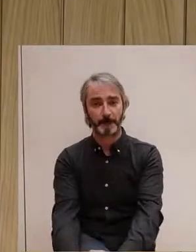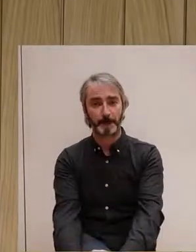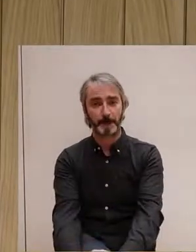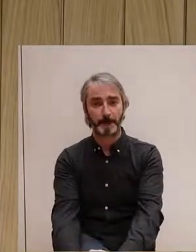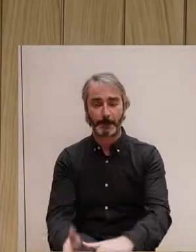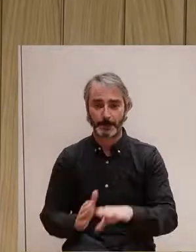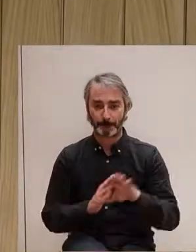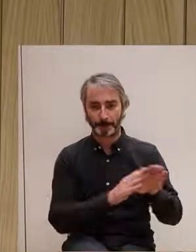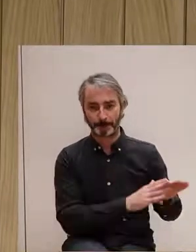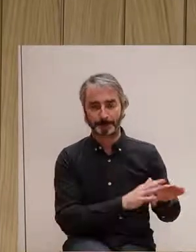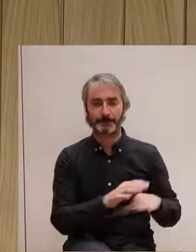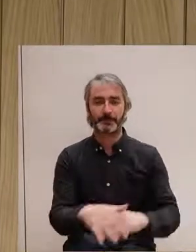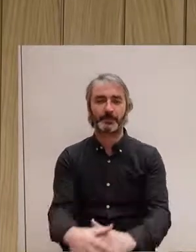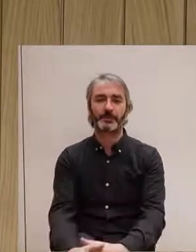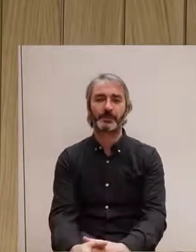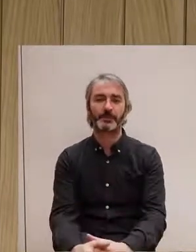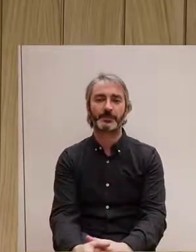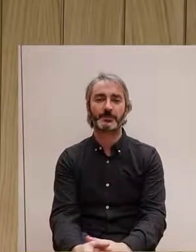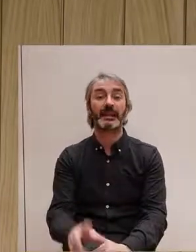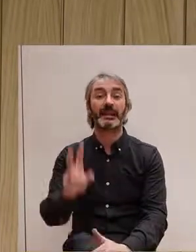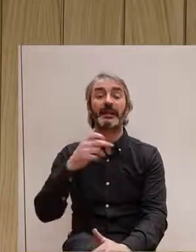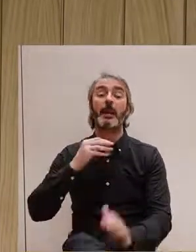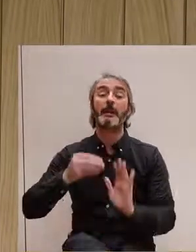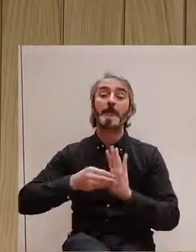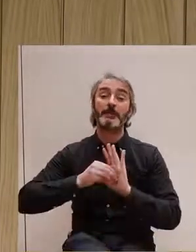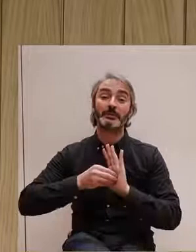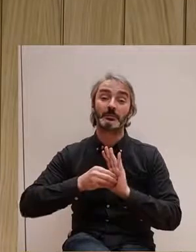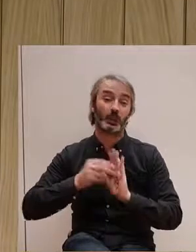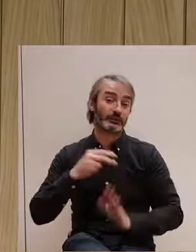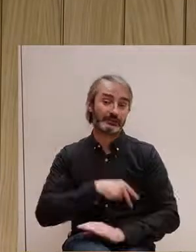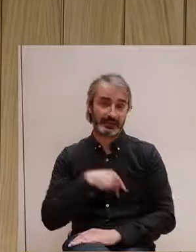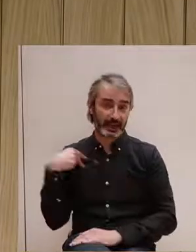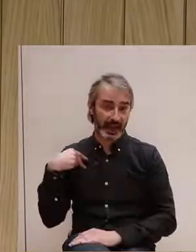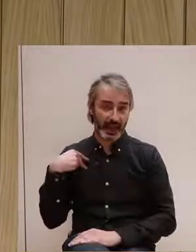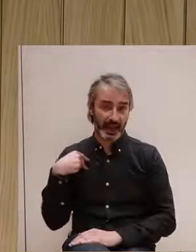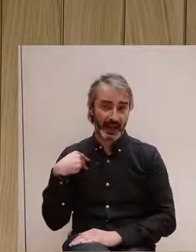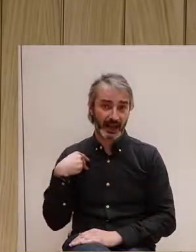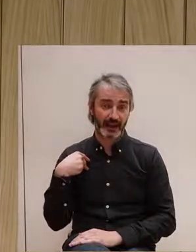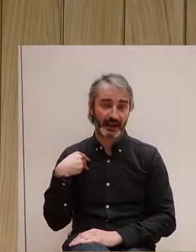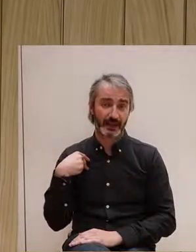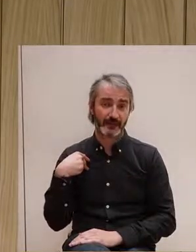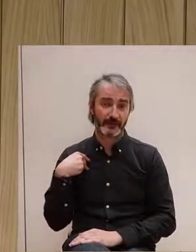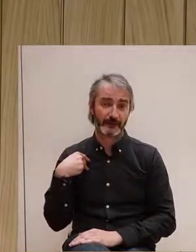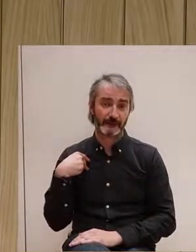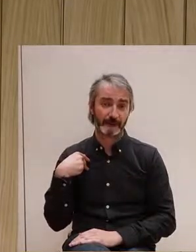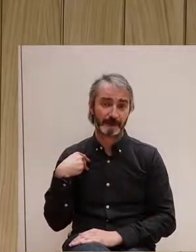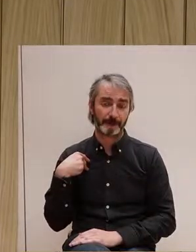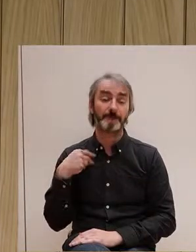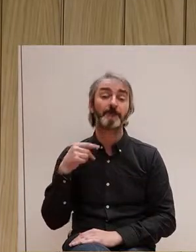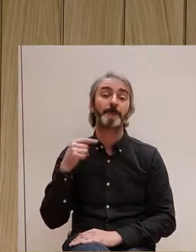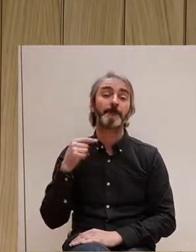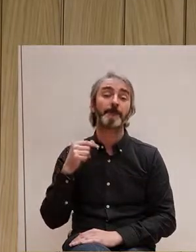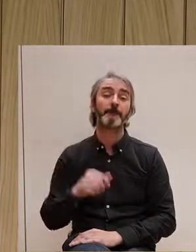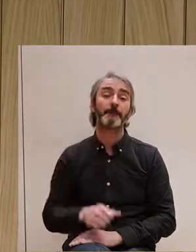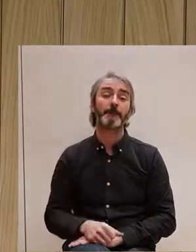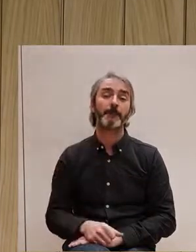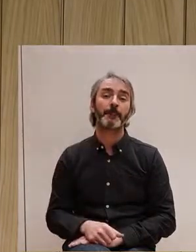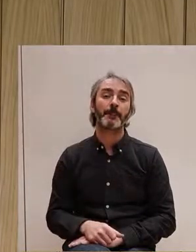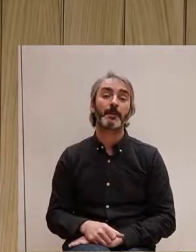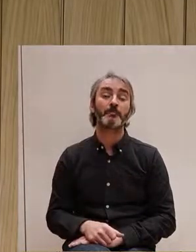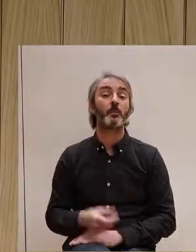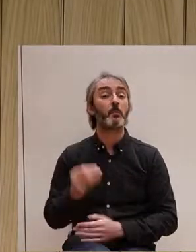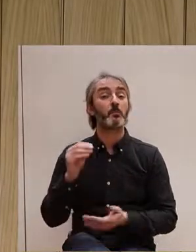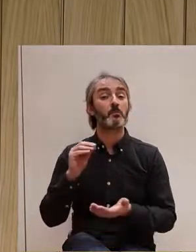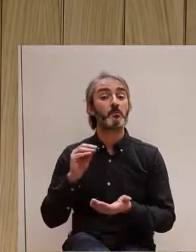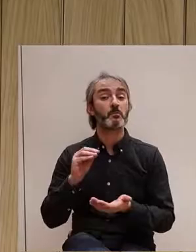Per altra banda, també, sí que amb el tema de la masturbació, i a més a nivell genèric, pensem que és una pràctica a la qual molts cops no se li